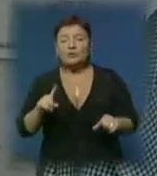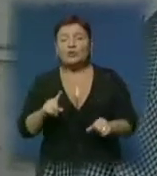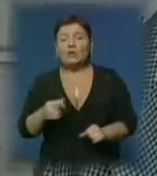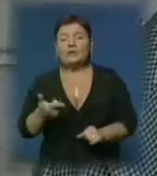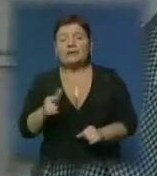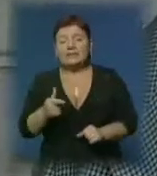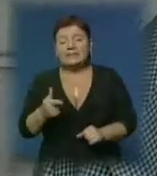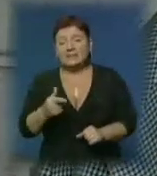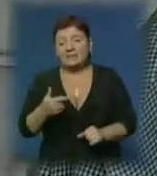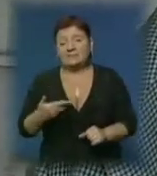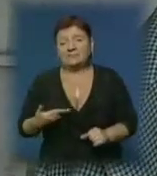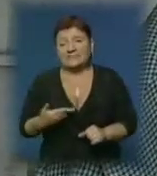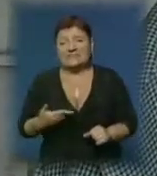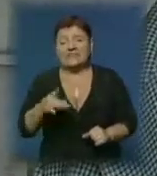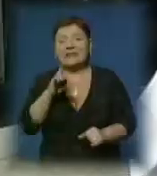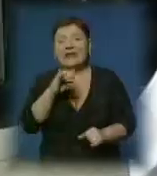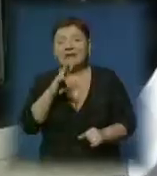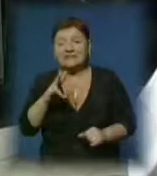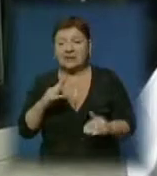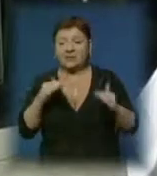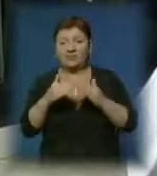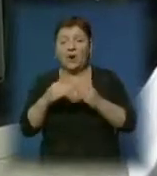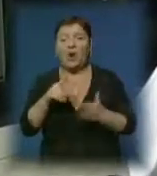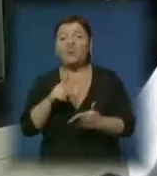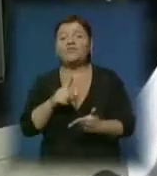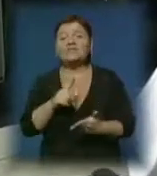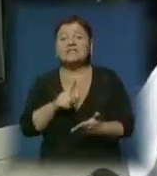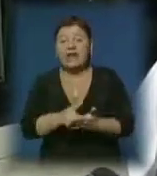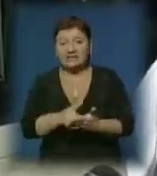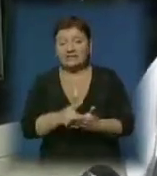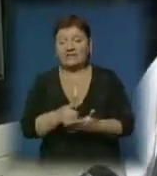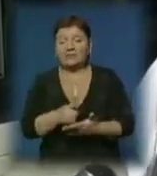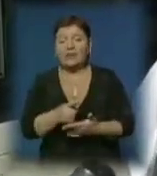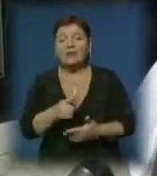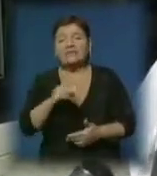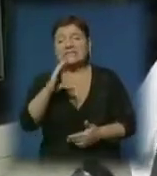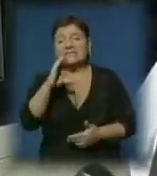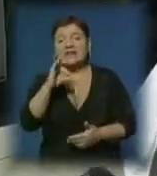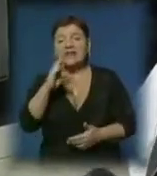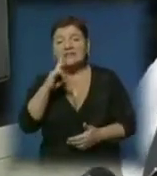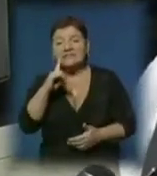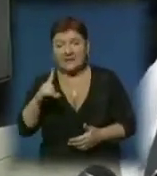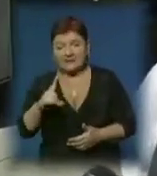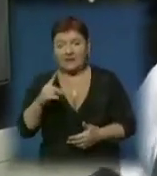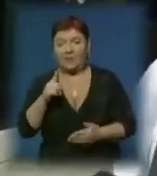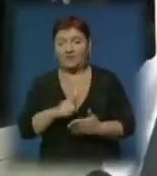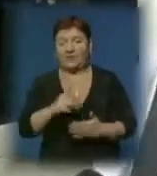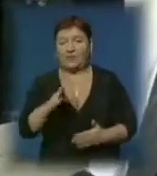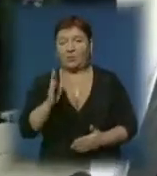стерилізували, і якийсь приют. Обов'язково потрібна стерилізація, обов'язково. Звичайно, тварин треба